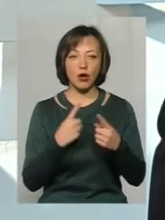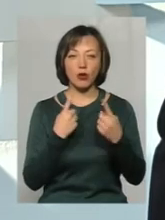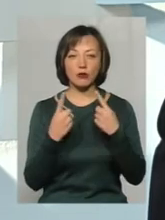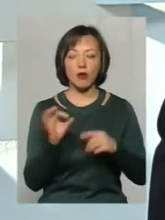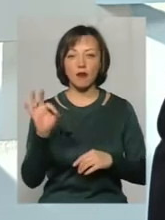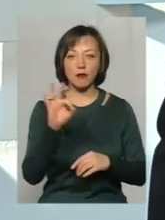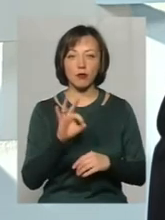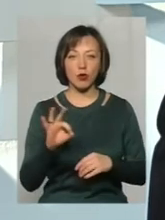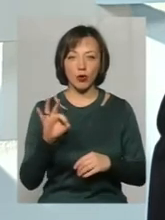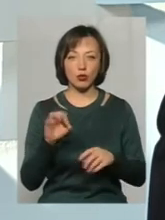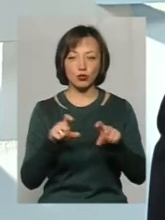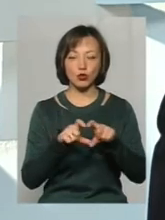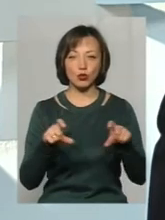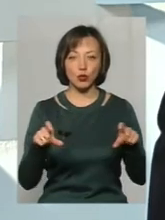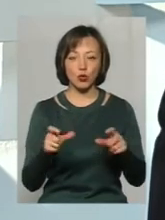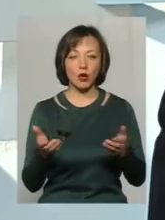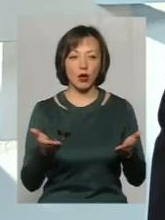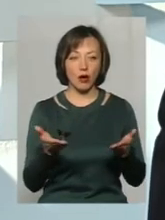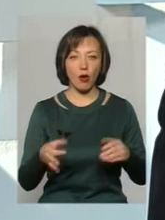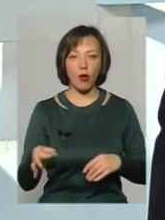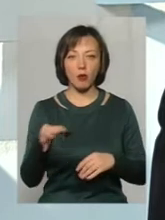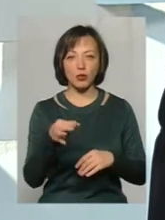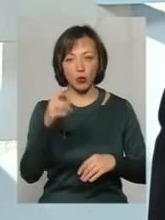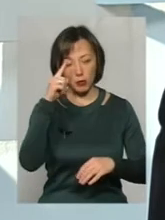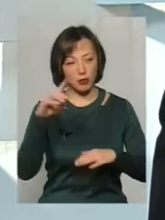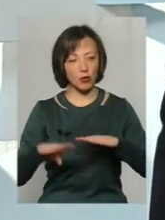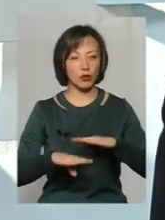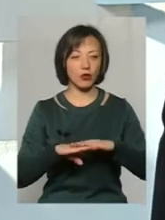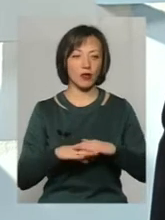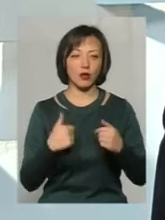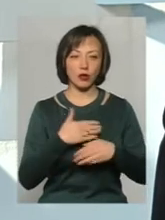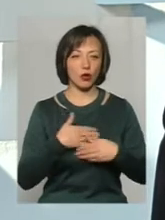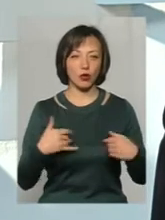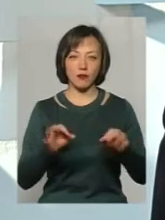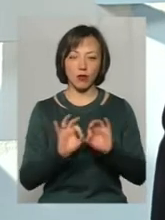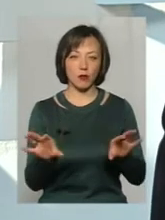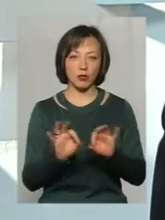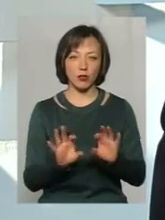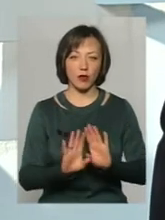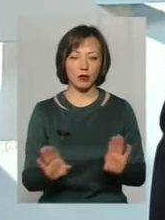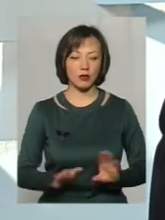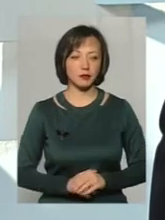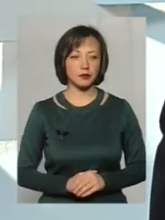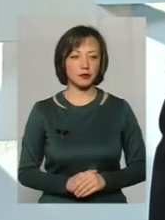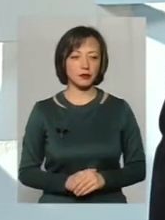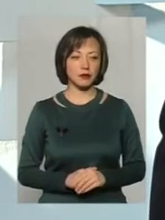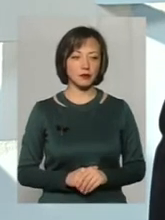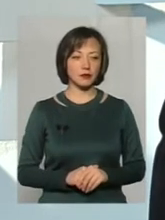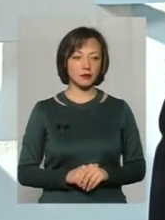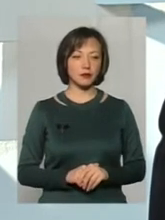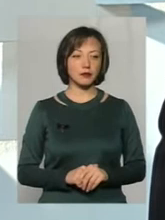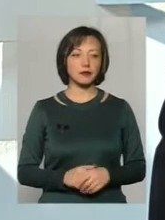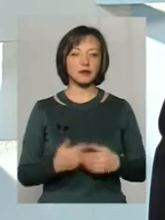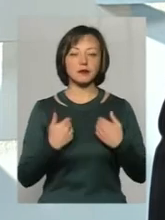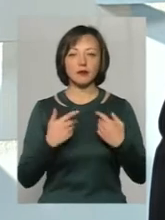про структуру обласного підпорядкування, тому я би не хотів коментувати. Дякую. Тоді я передаю також